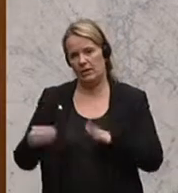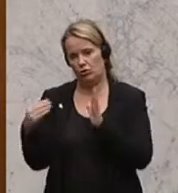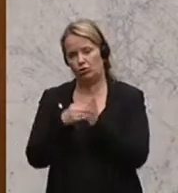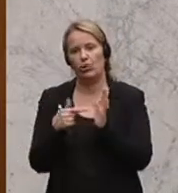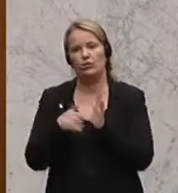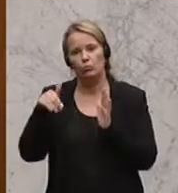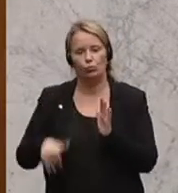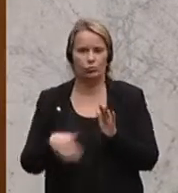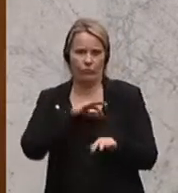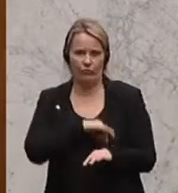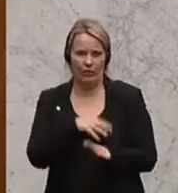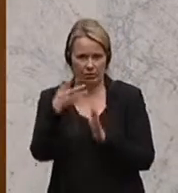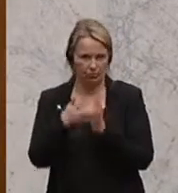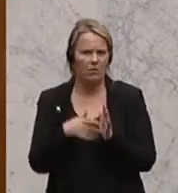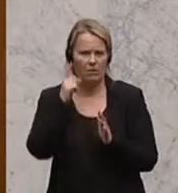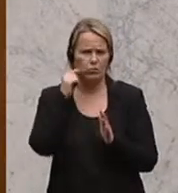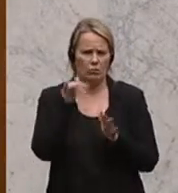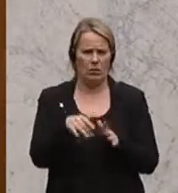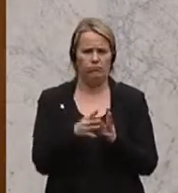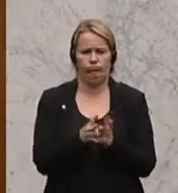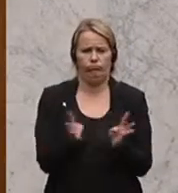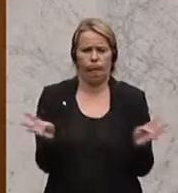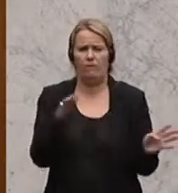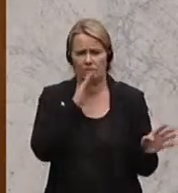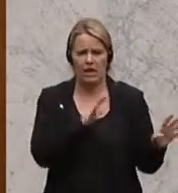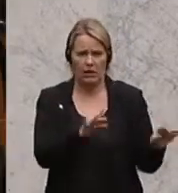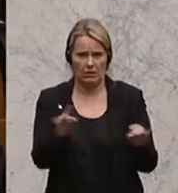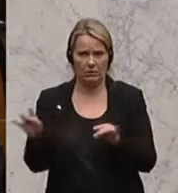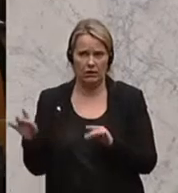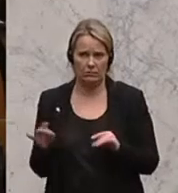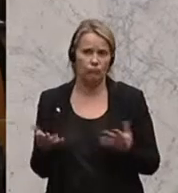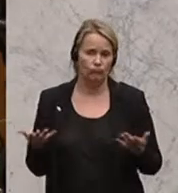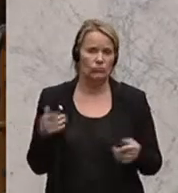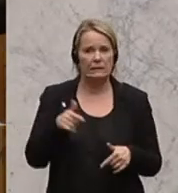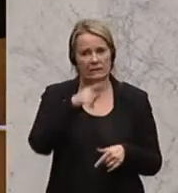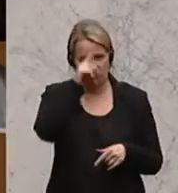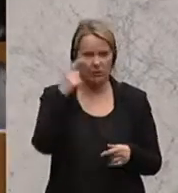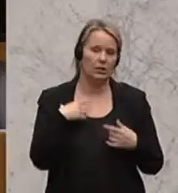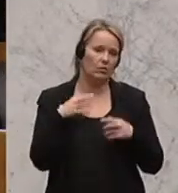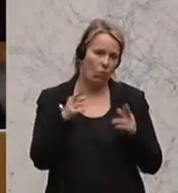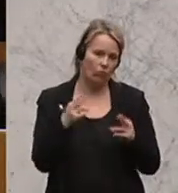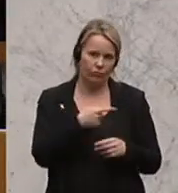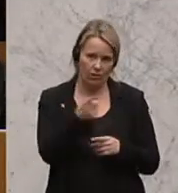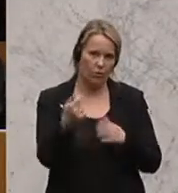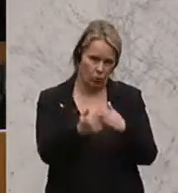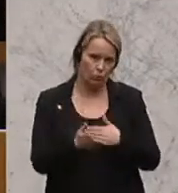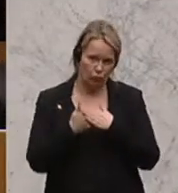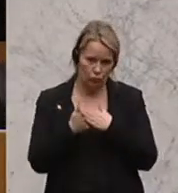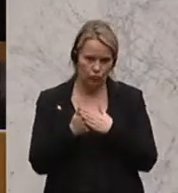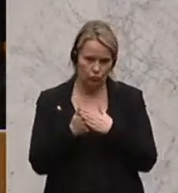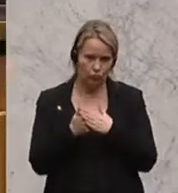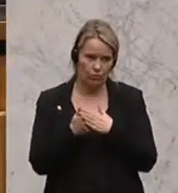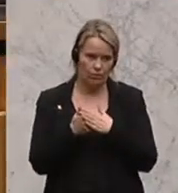Überprüfungen, ergeben ein breites Spektrum an sonstigen Tätigkeiten. In diesem Sinn hoffe ich um Ihre entsprechende Unterstützung